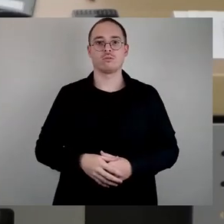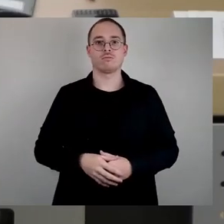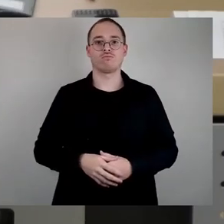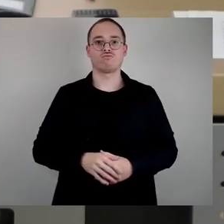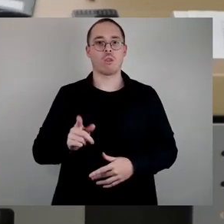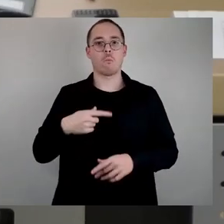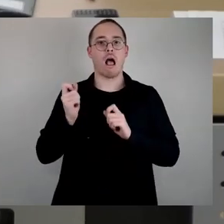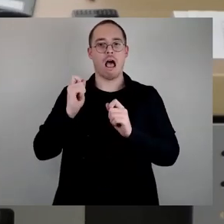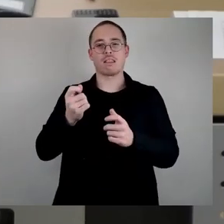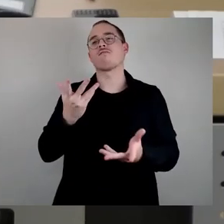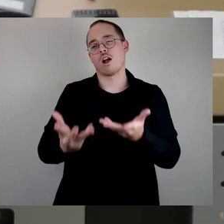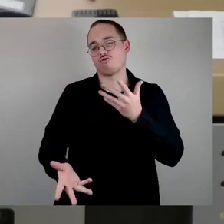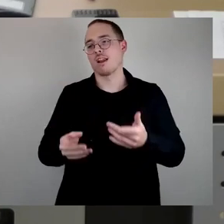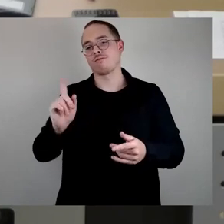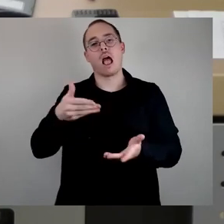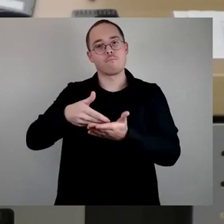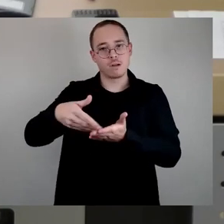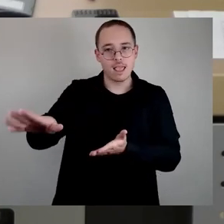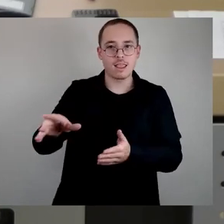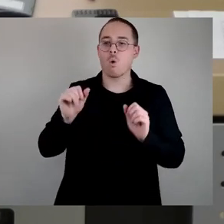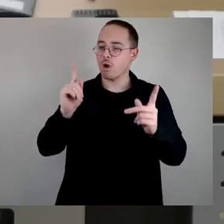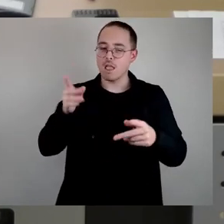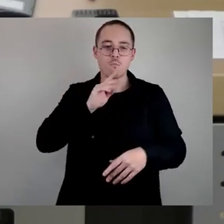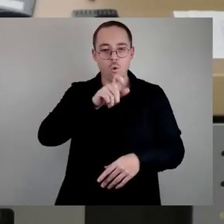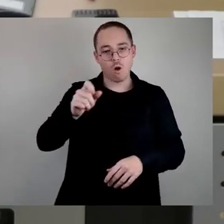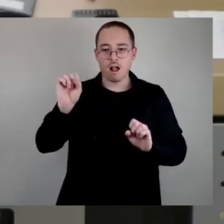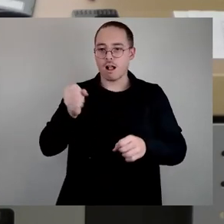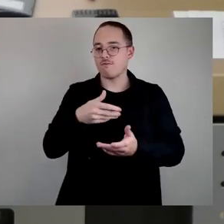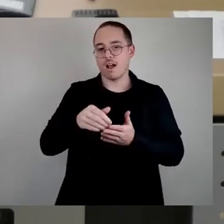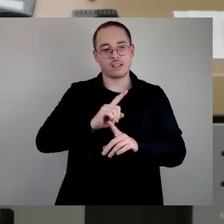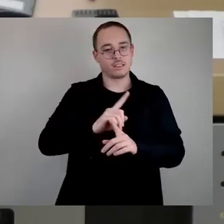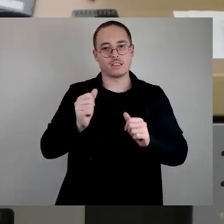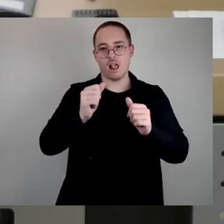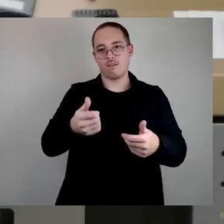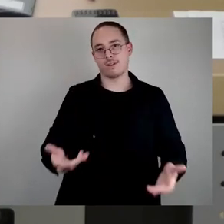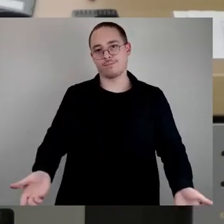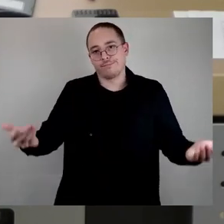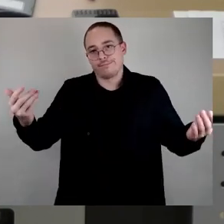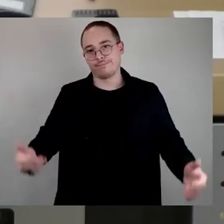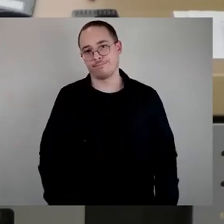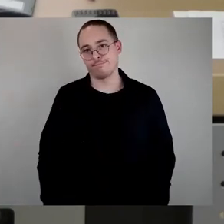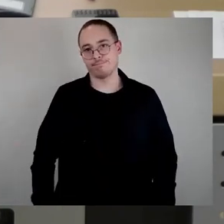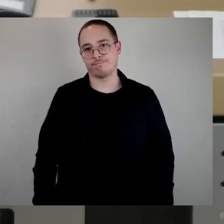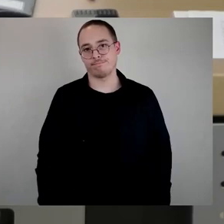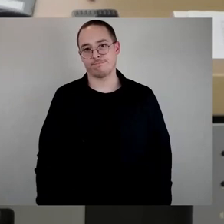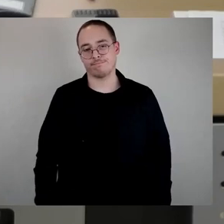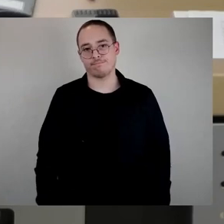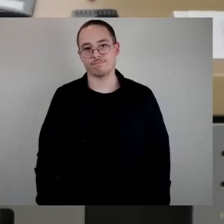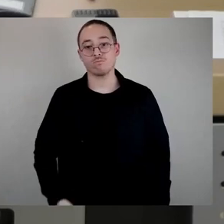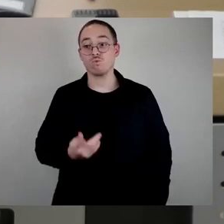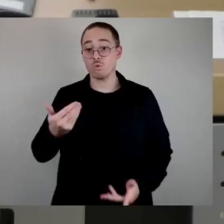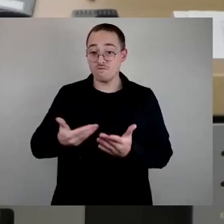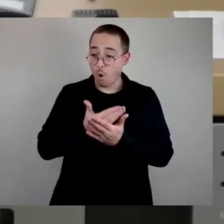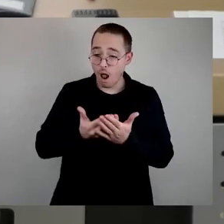ablehnen kann und trotzdem dem Bürger weiter nicht geholfen ist. Warum, sage ich gleich. Diese Vorlage ist wieder nicht der große Wurf,